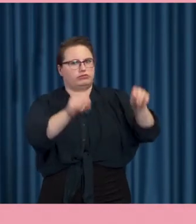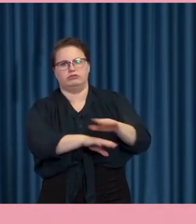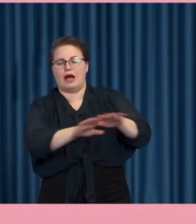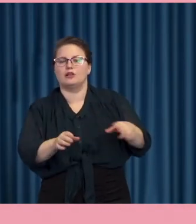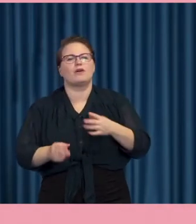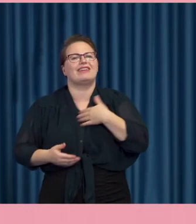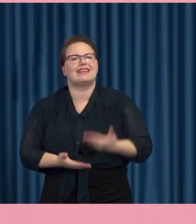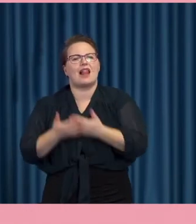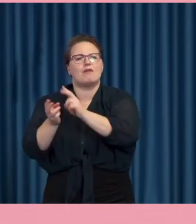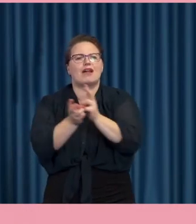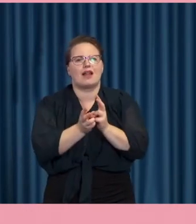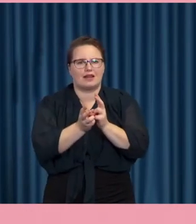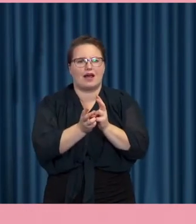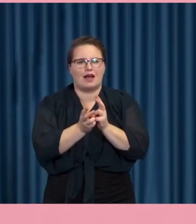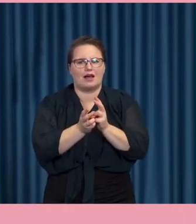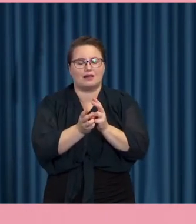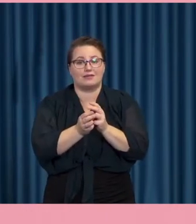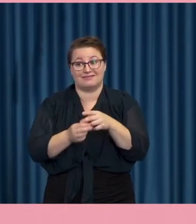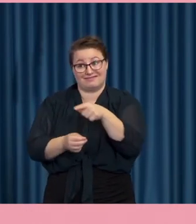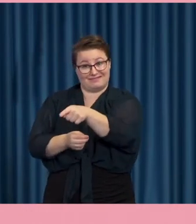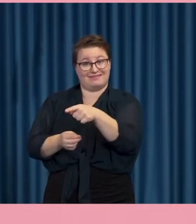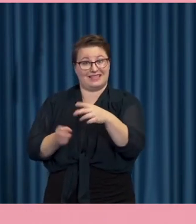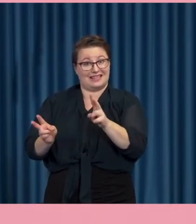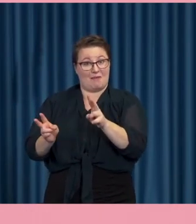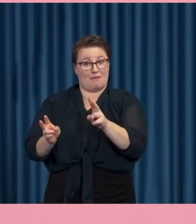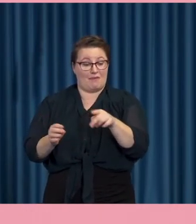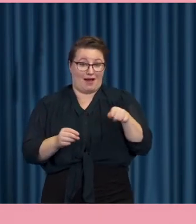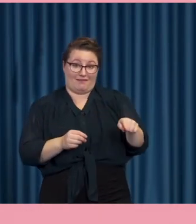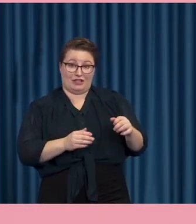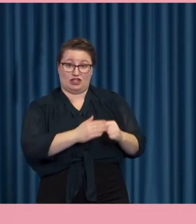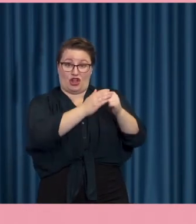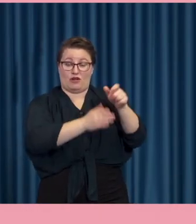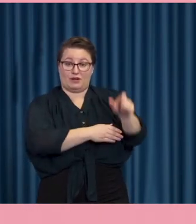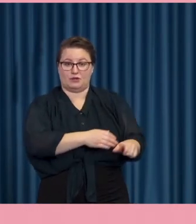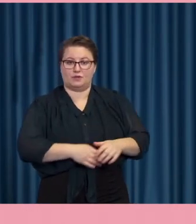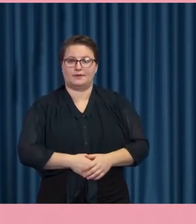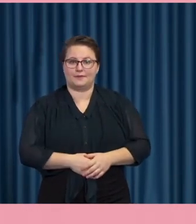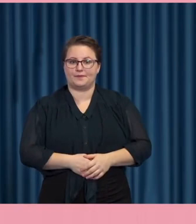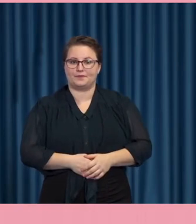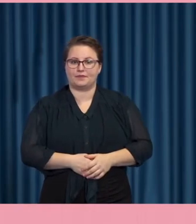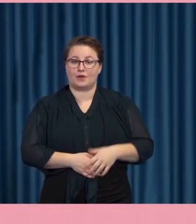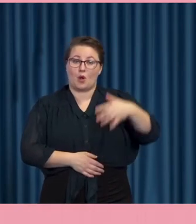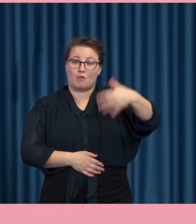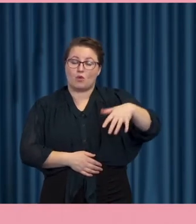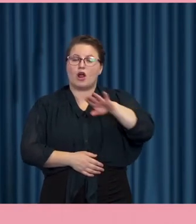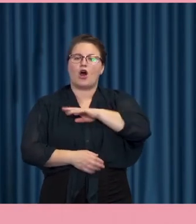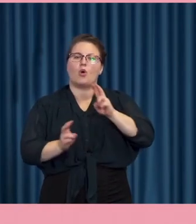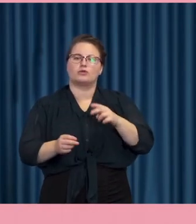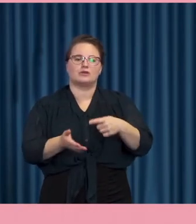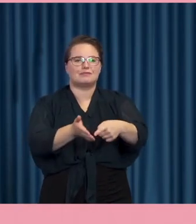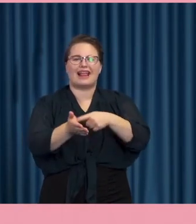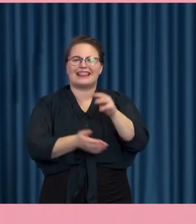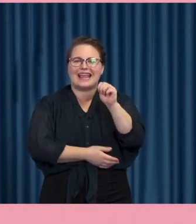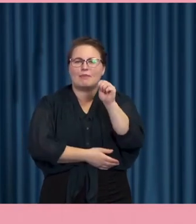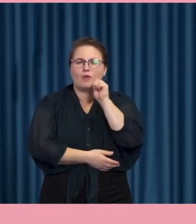Vi hjälps ju åt. Så det är ju den här stödpersonen till för. De har också ett särskilt e-postprogram för att kunna e-posta frågor